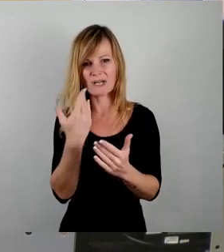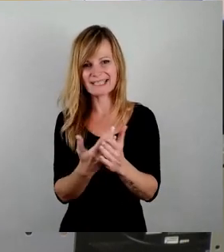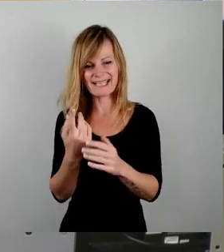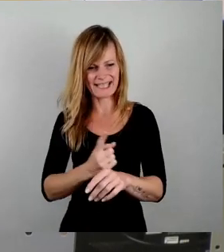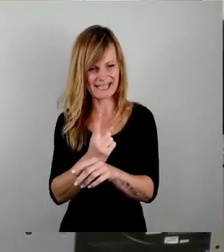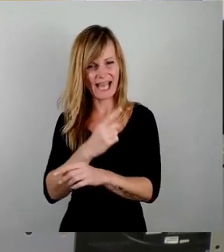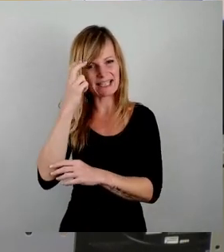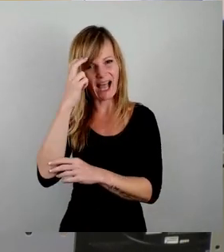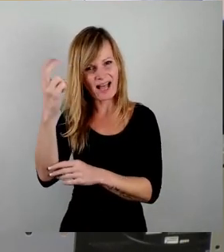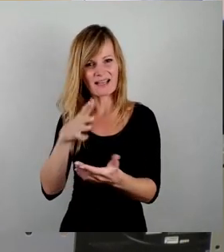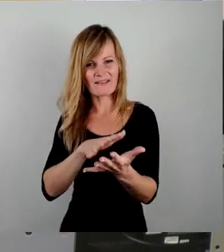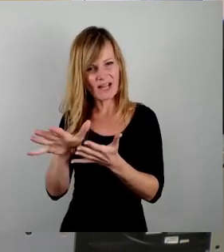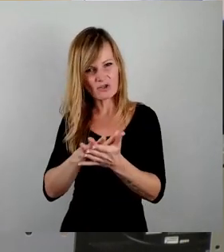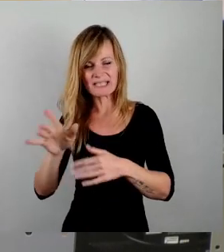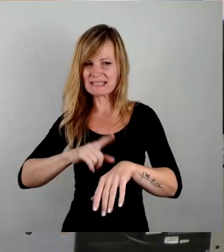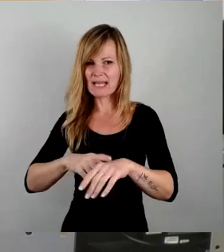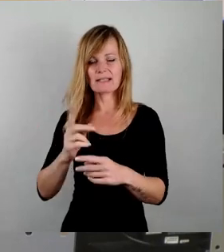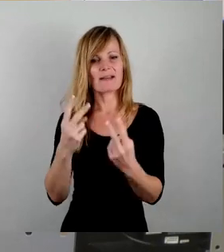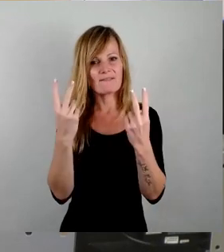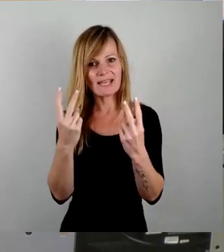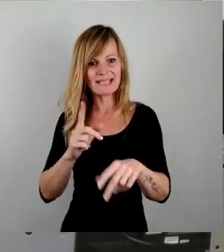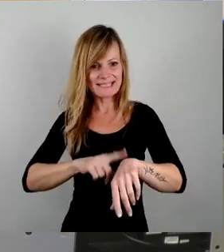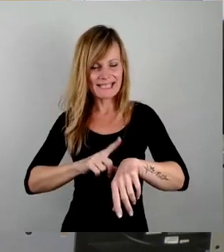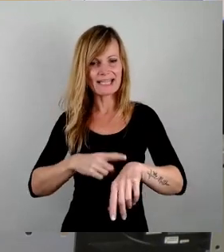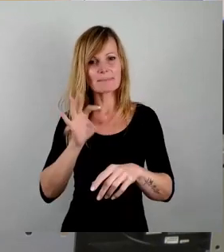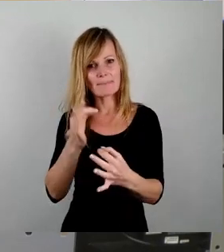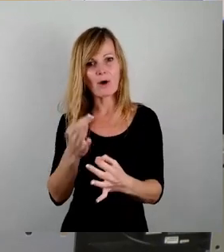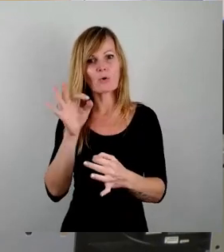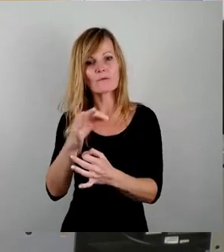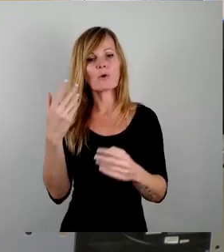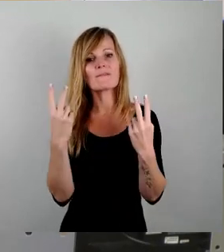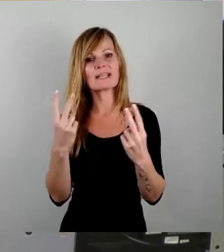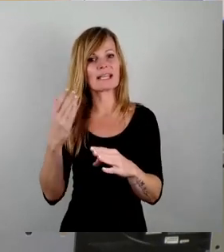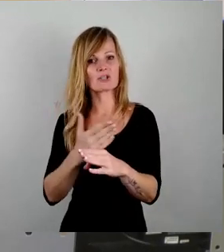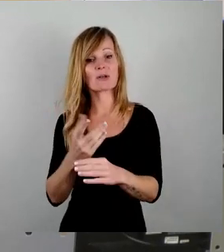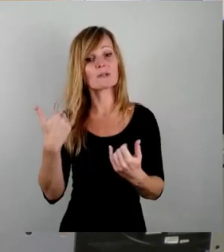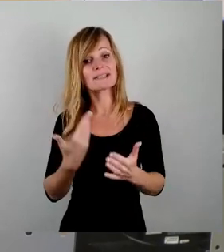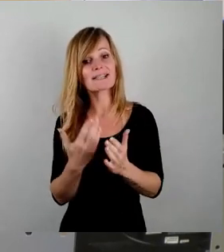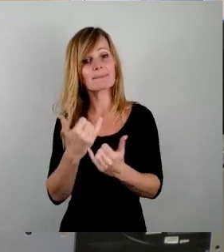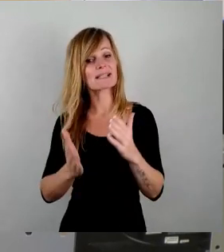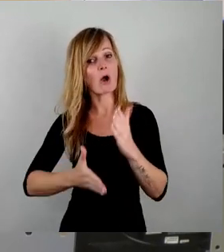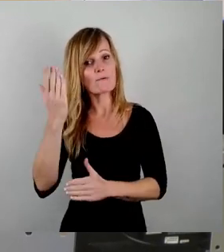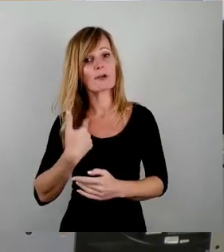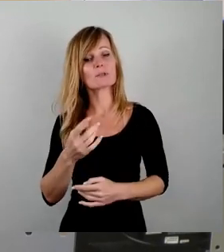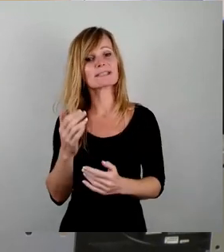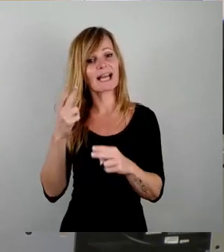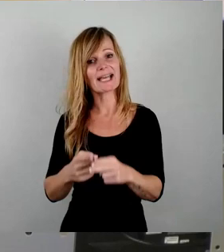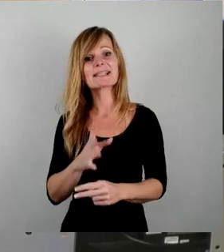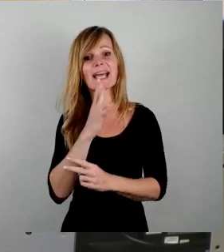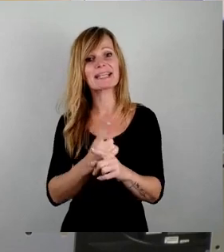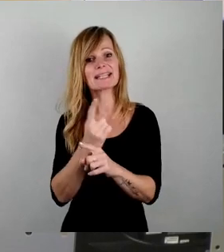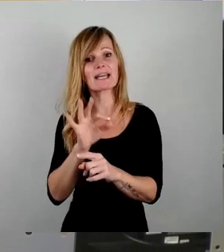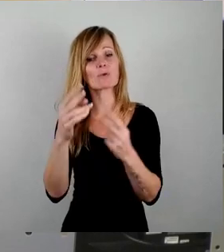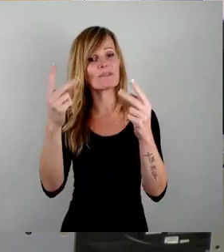die dringend für wichtige Entscheidungen benötigt würde. Deshalb höre ich jetzt auch auf und spende den Rest meiner Redezeit für die wirklich wichtigen Themen,